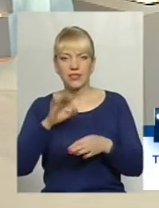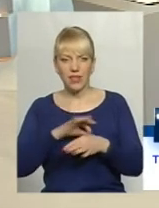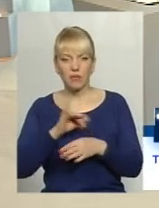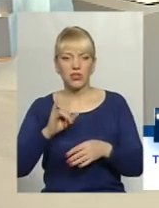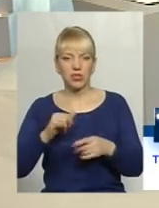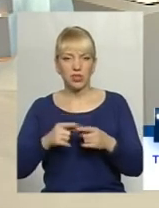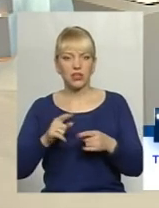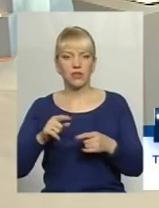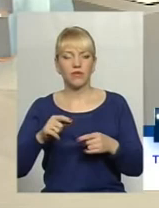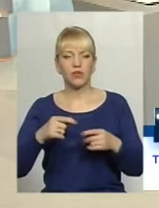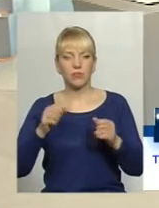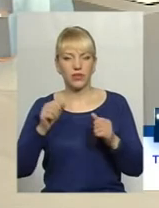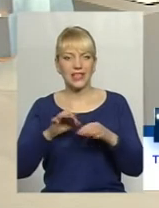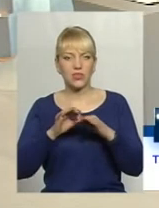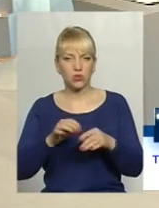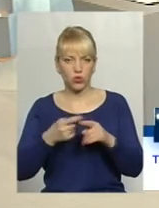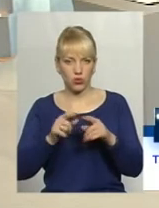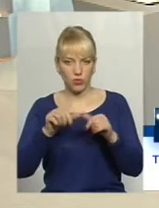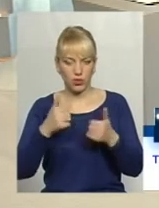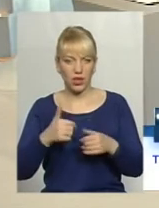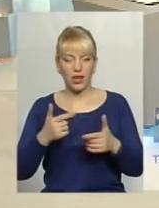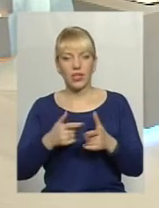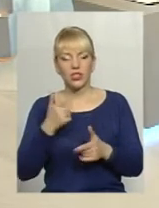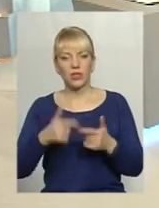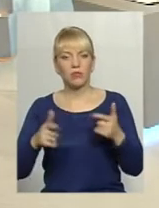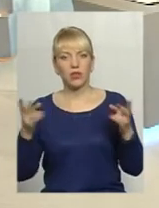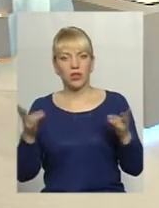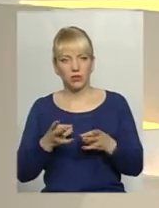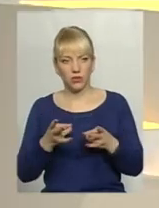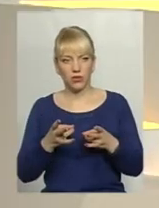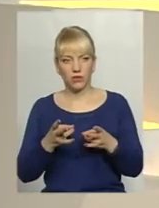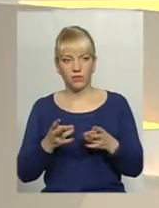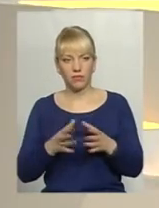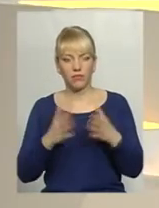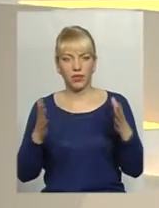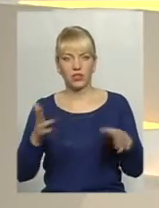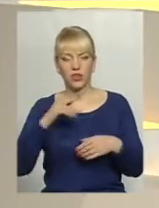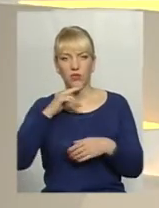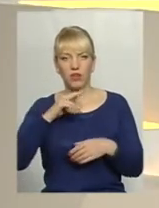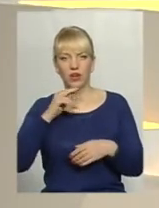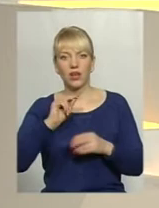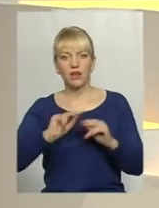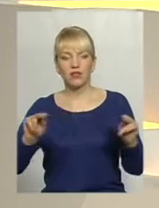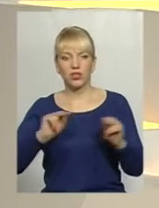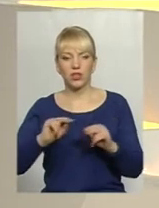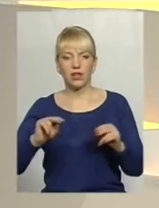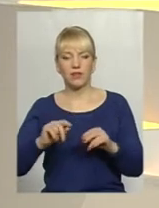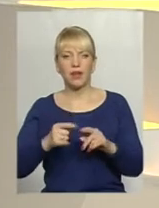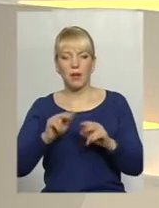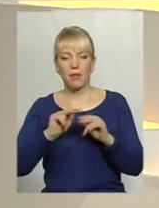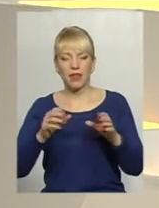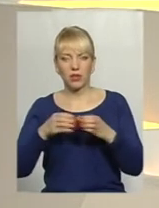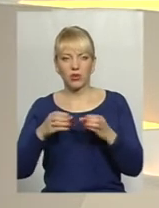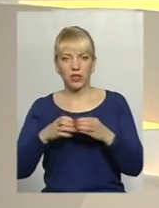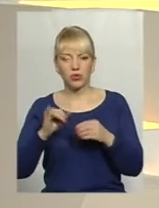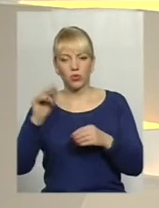несуть далі. Якщо, можливо, була би, чи потрібна більша увага вчителів, педколективу саме